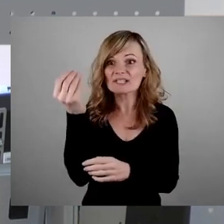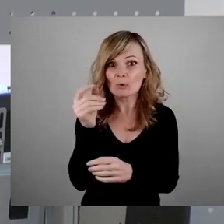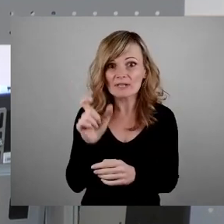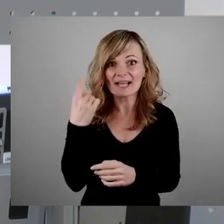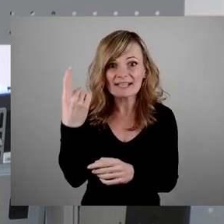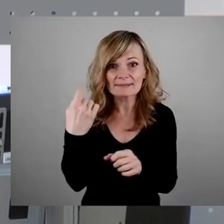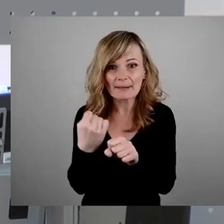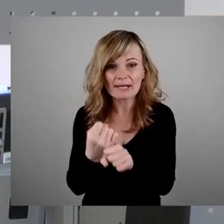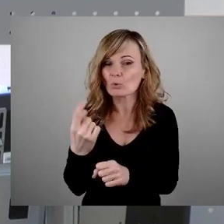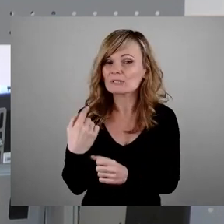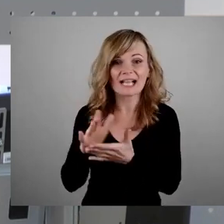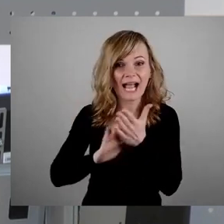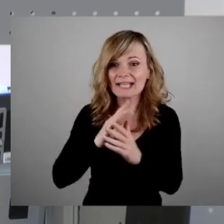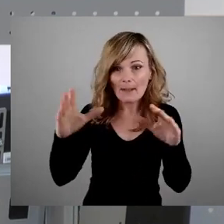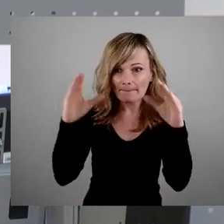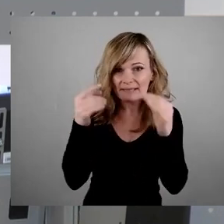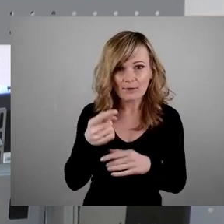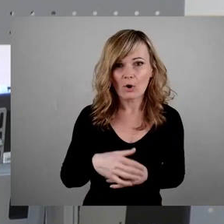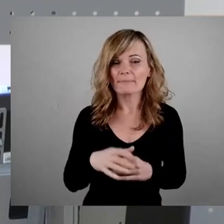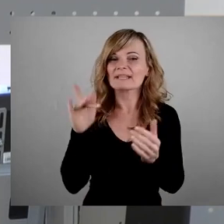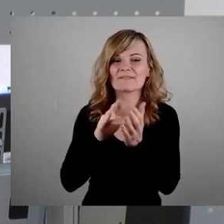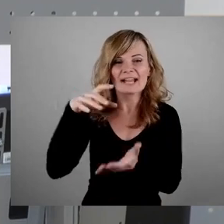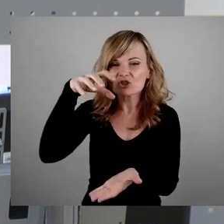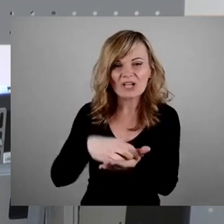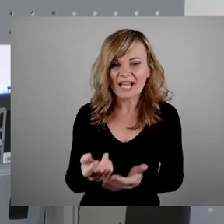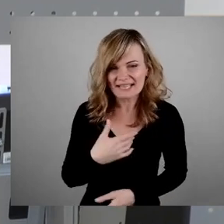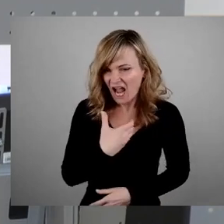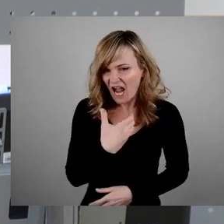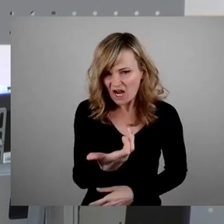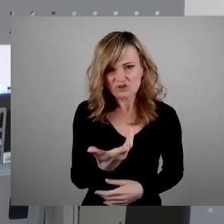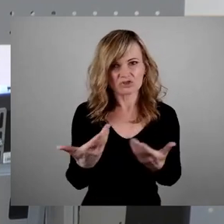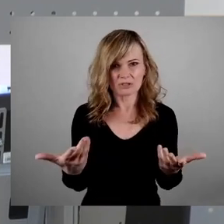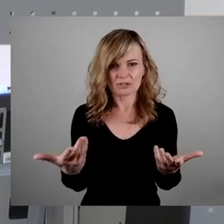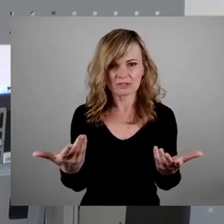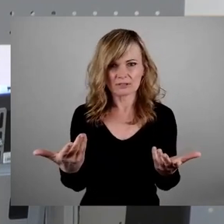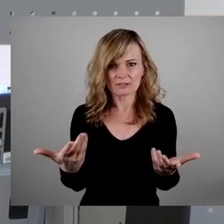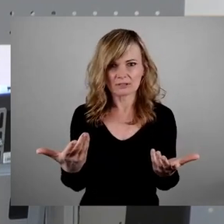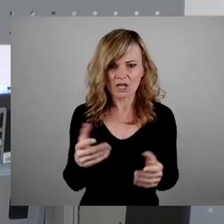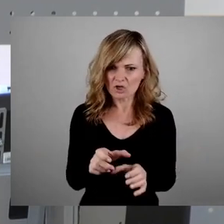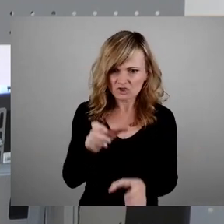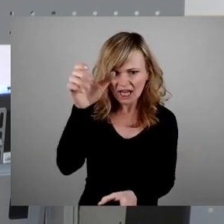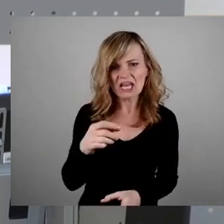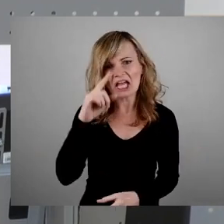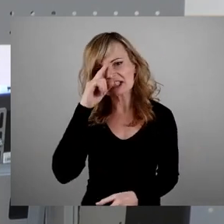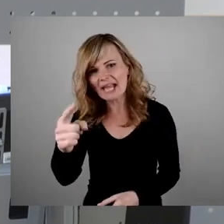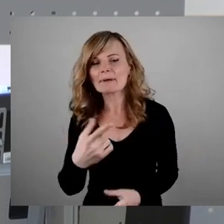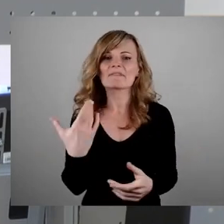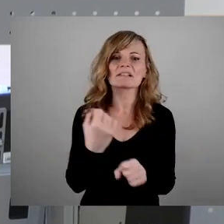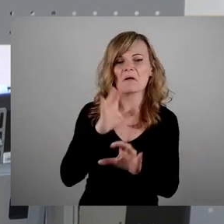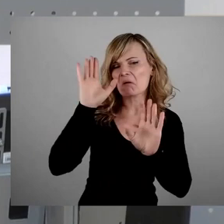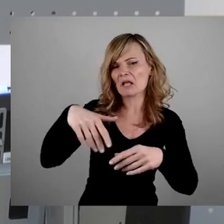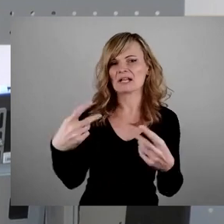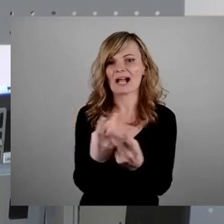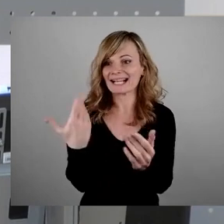nie einer mitgekriegt, weil es die Stadt gar nicht interessiert, wie man mit dem Denkmal rumgeht. Der wollte nämlich mit diesem,